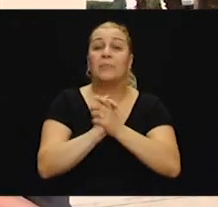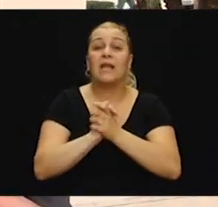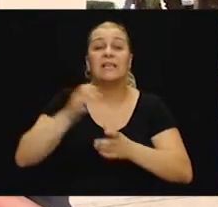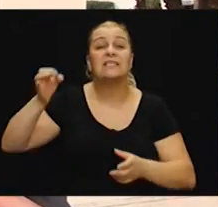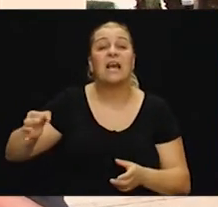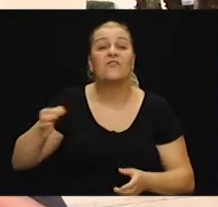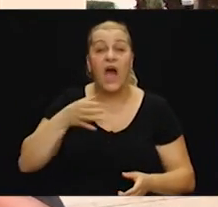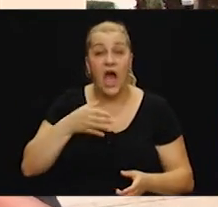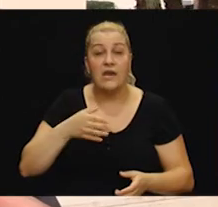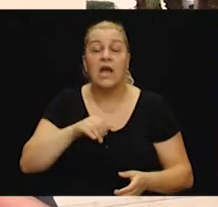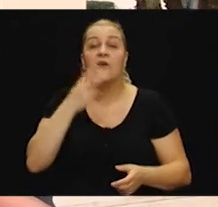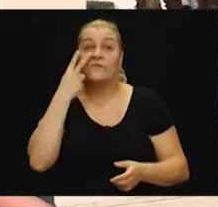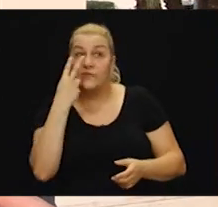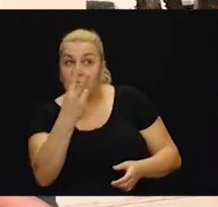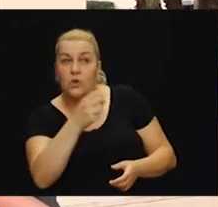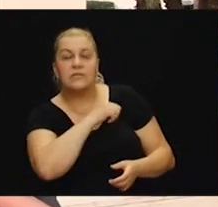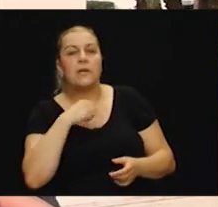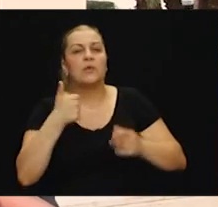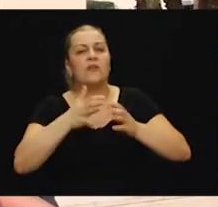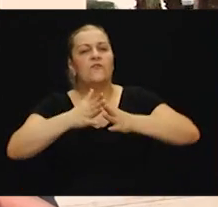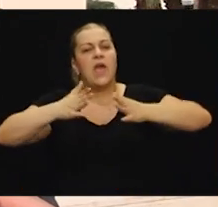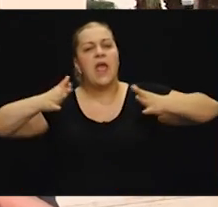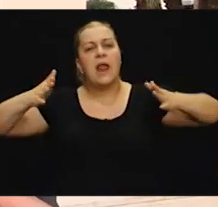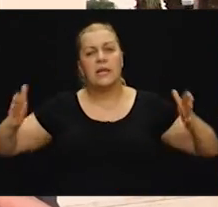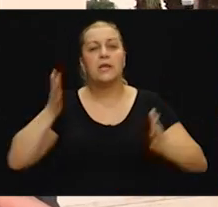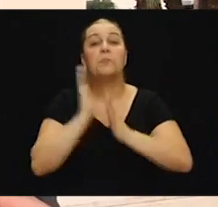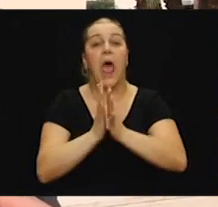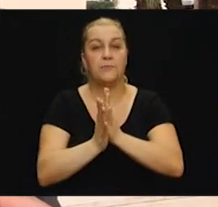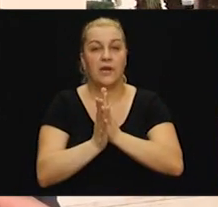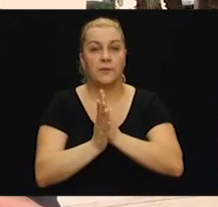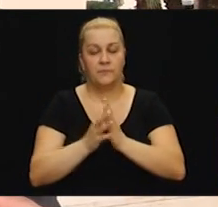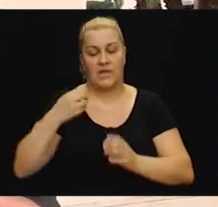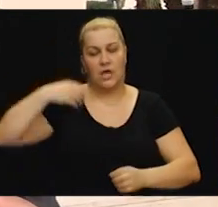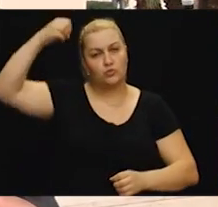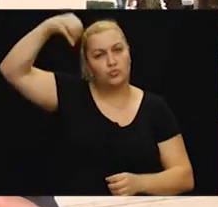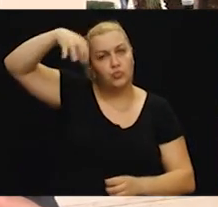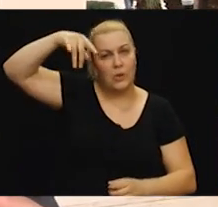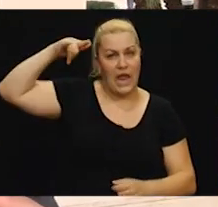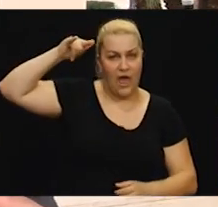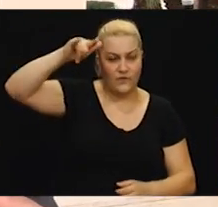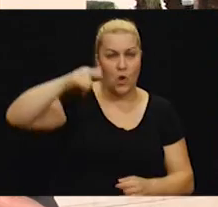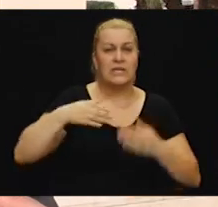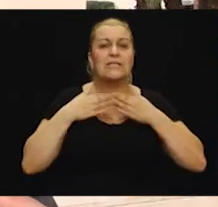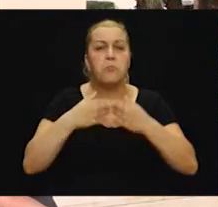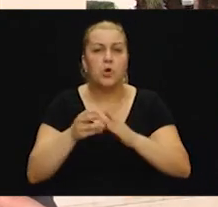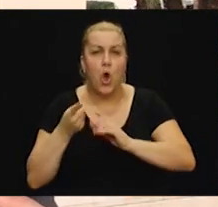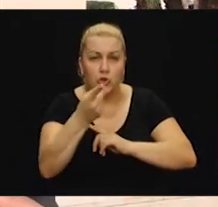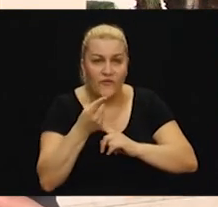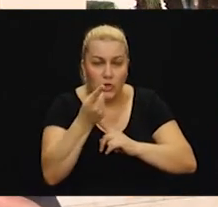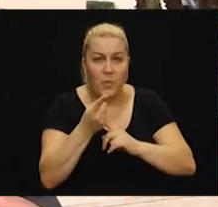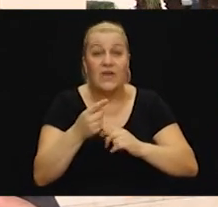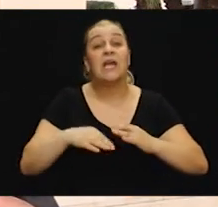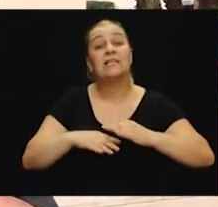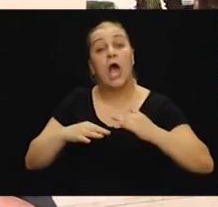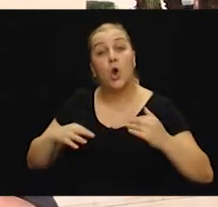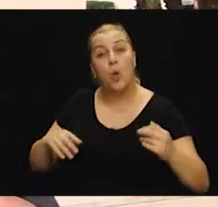jedan veliki, veliki plamen crveni da se vidio. Tukli su nas avioni, tukli su nas topovi zbrodova, tukli su nas kopna,